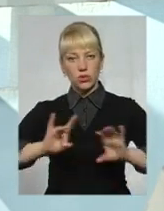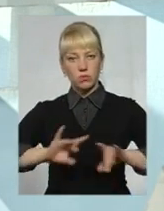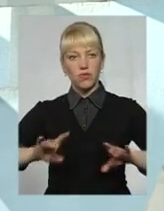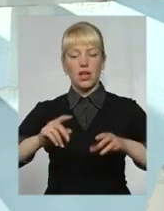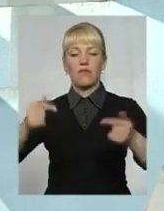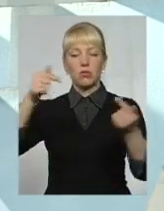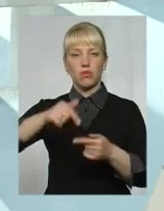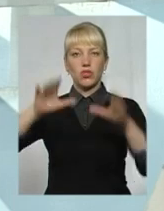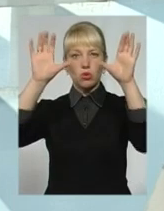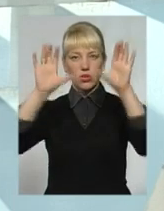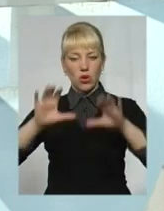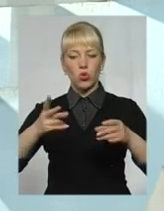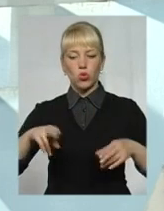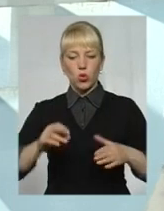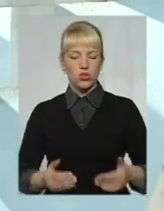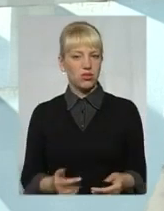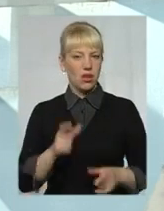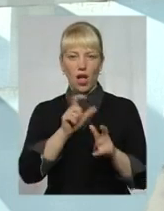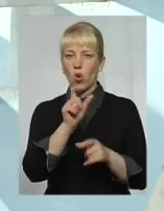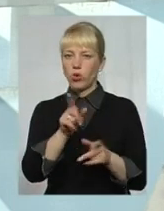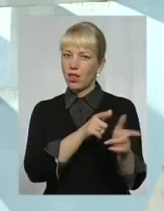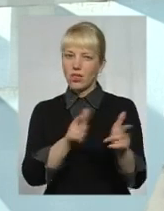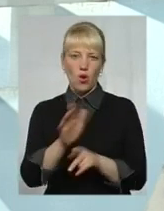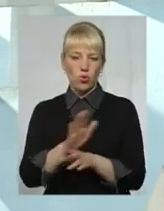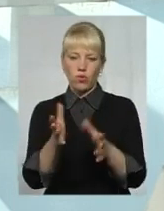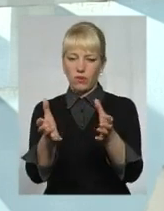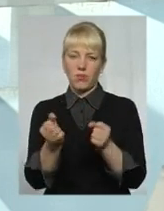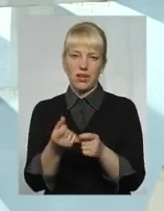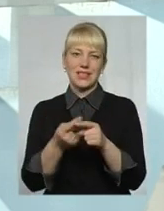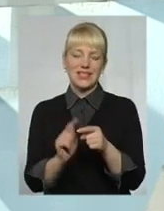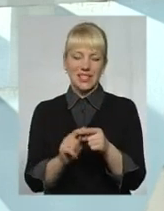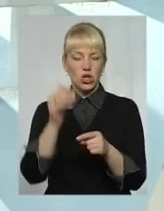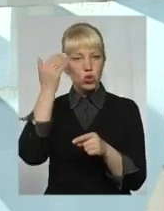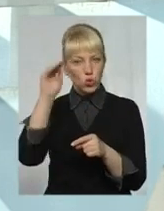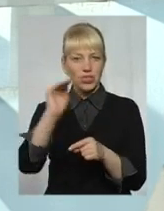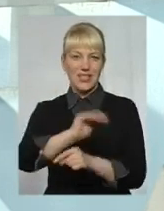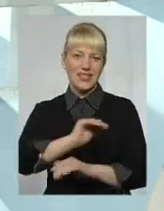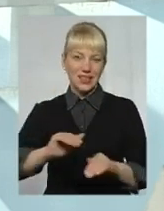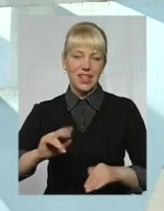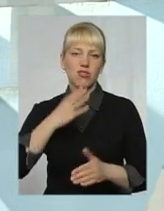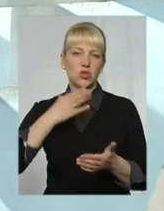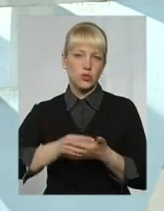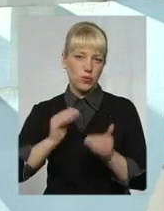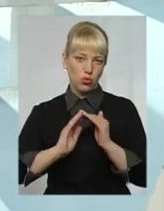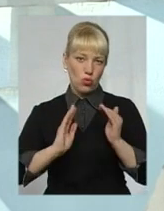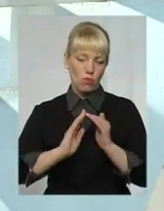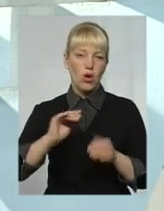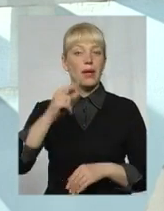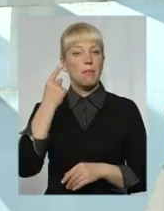закону і до життя, що це, вони не готові брати своїх дітей додому, чужих дітей додому. Це перше. Друге,